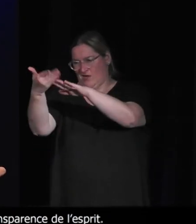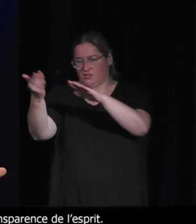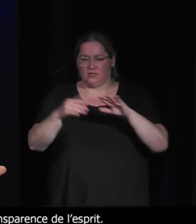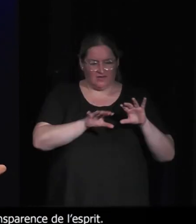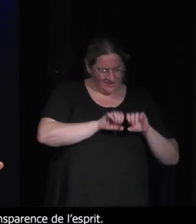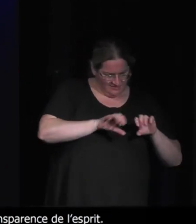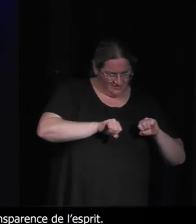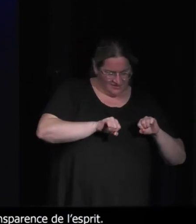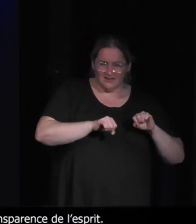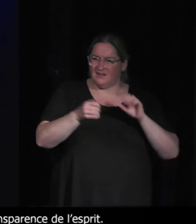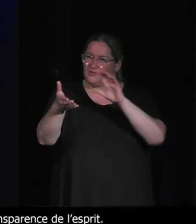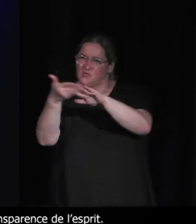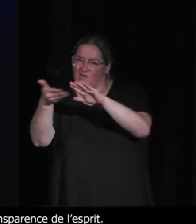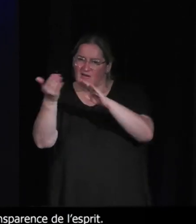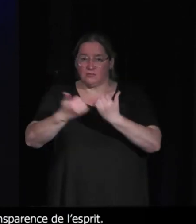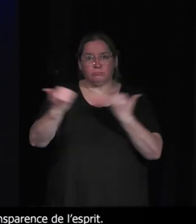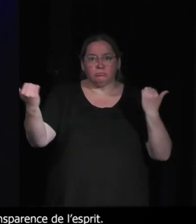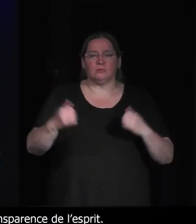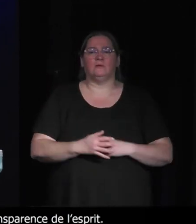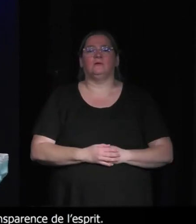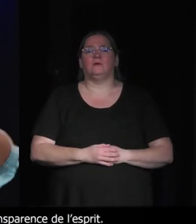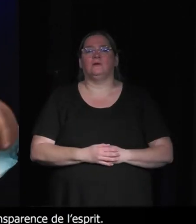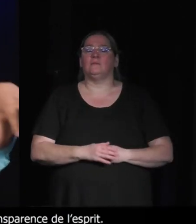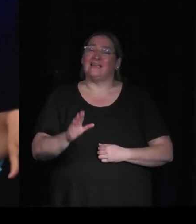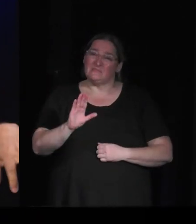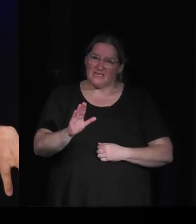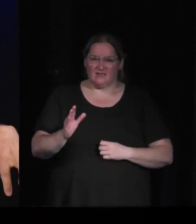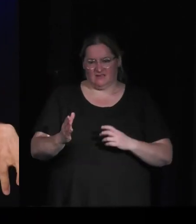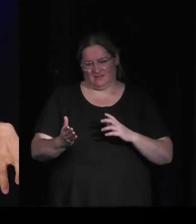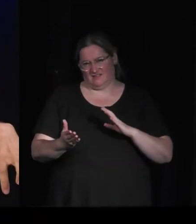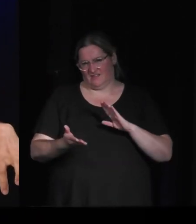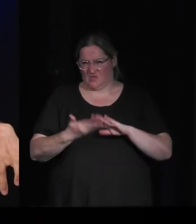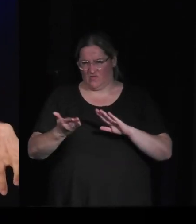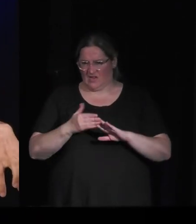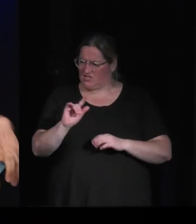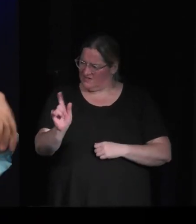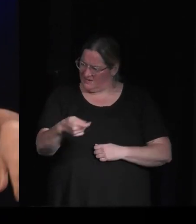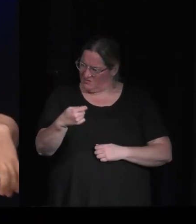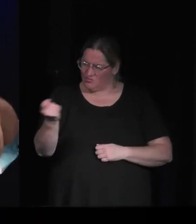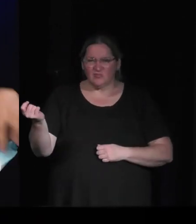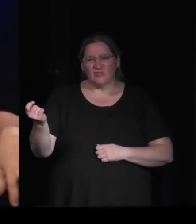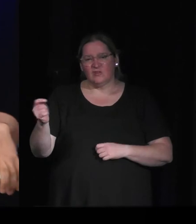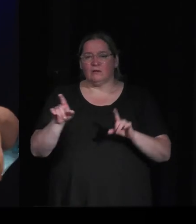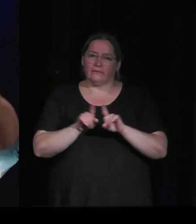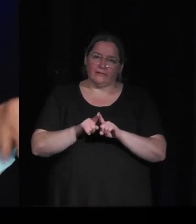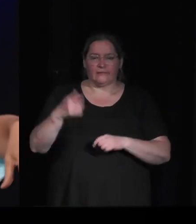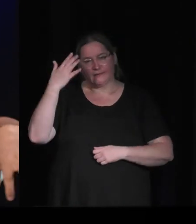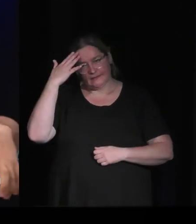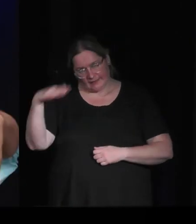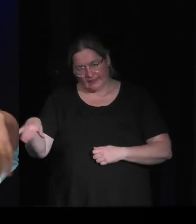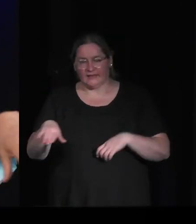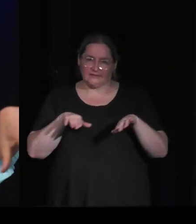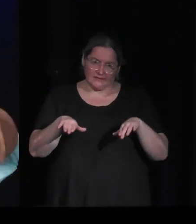représentation de la nature possible. La wilderness de Red Dead, c'est pas la nature, système, environnement,